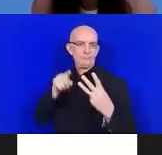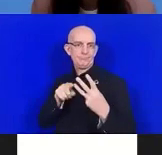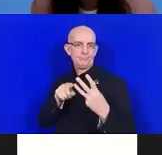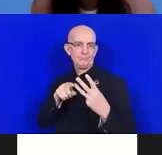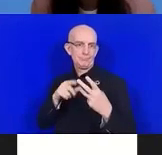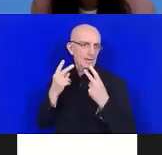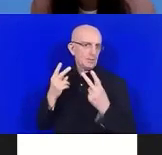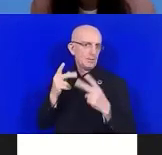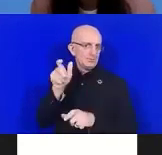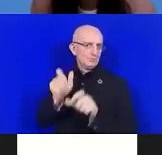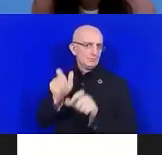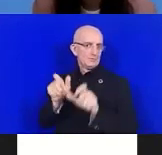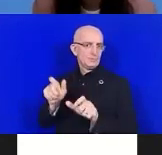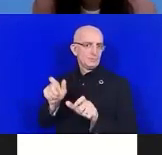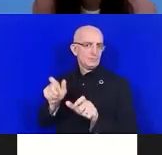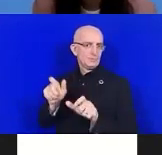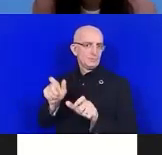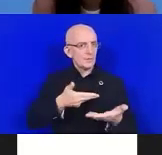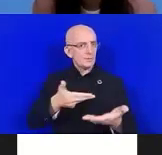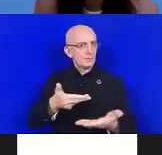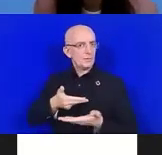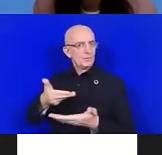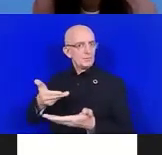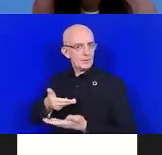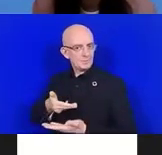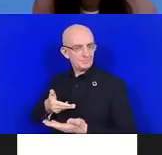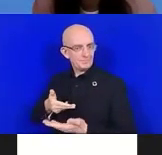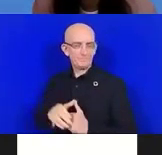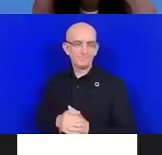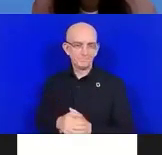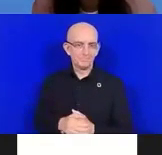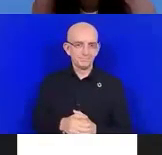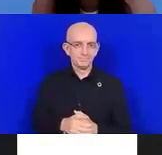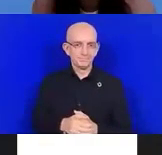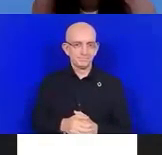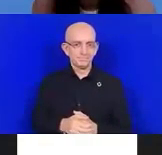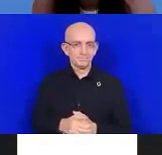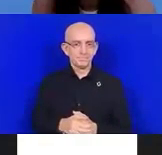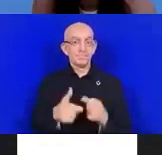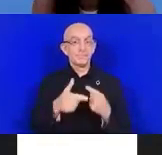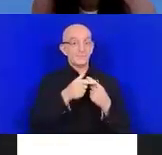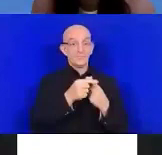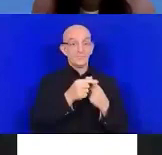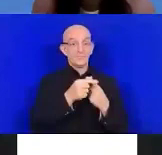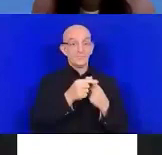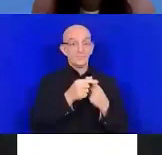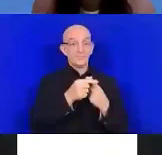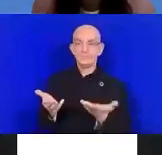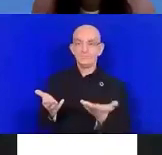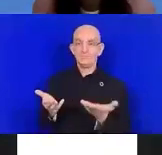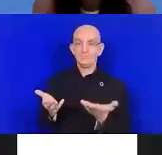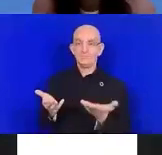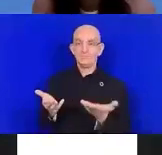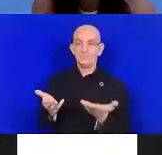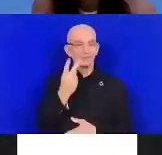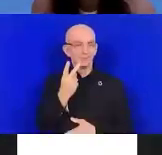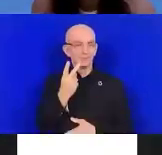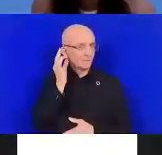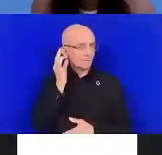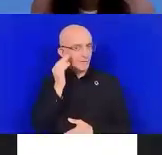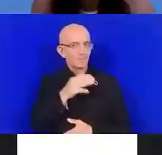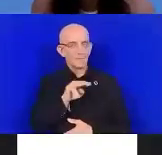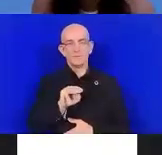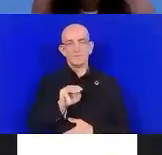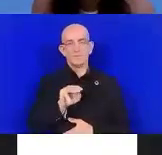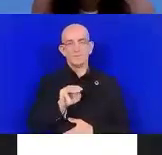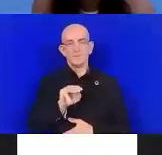'allocution d'ouverture. Dans un premier temps, nous avons une ministre Cormier qui est représentante spéciale du secrétaire